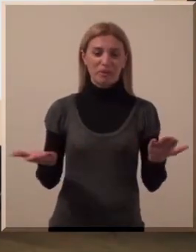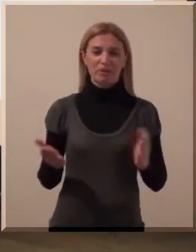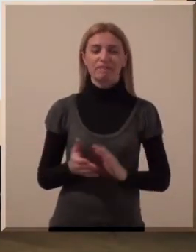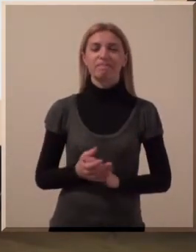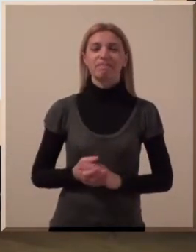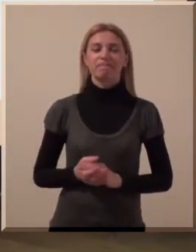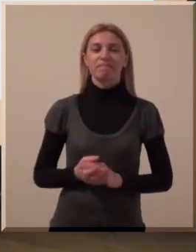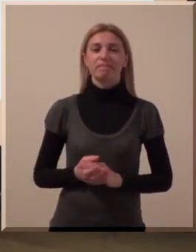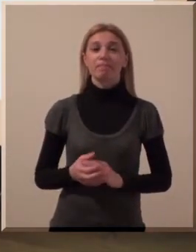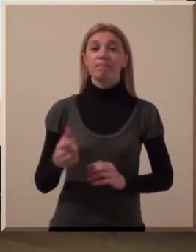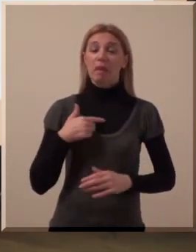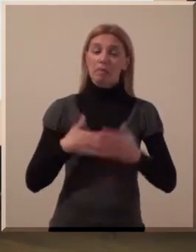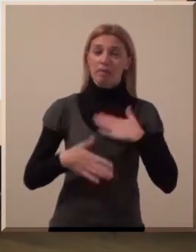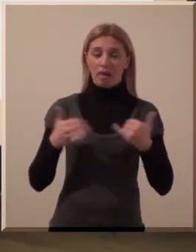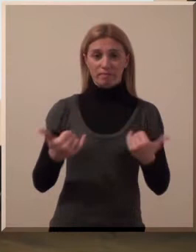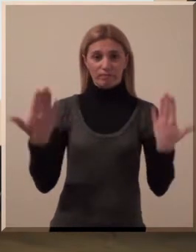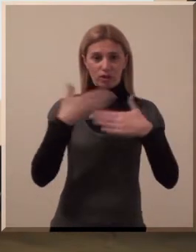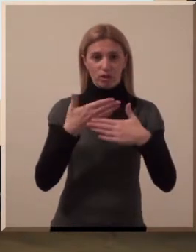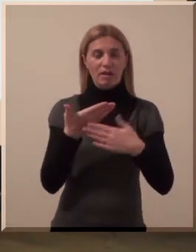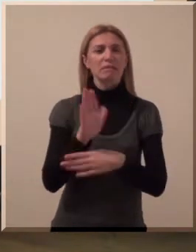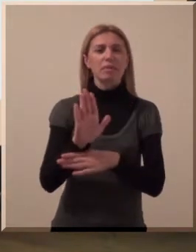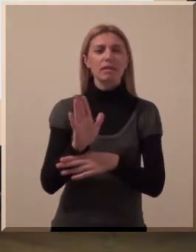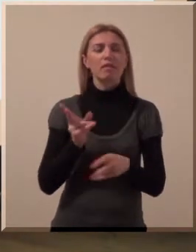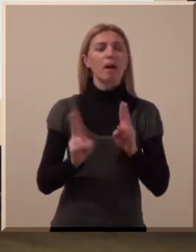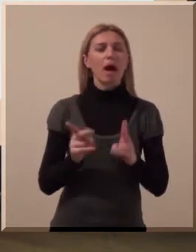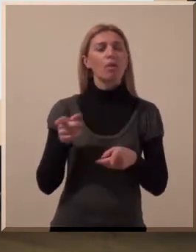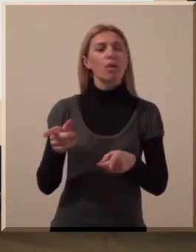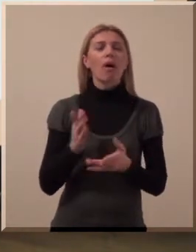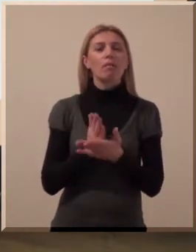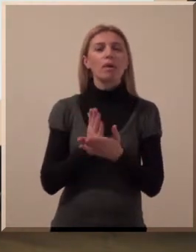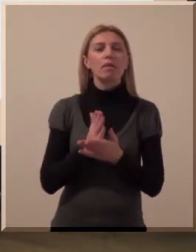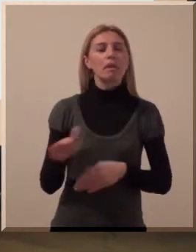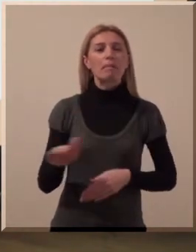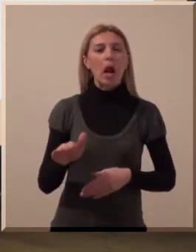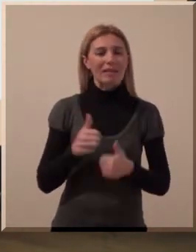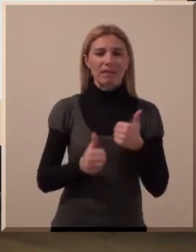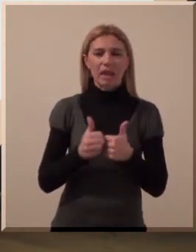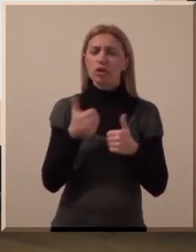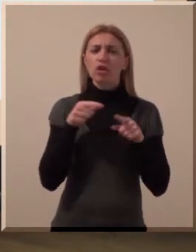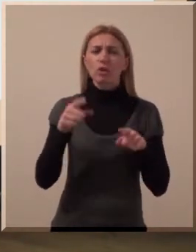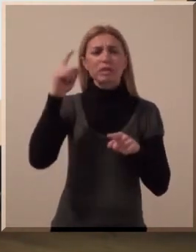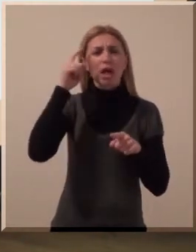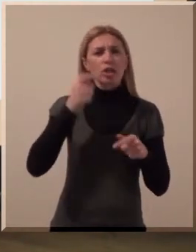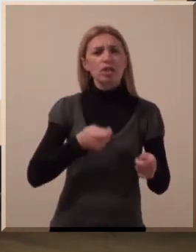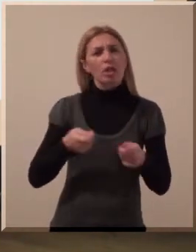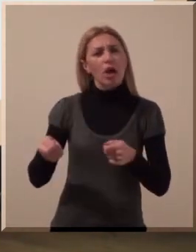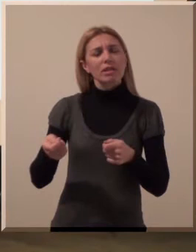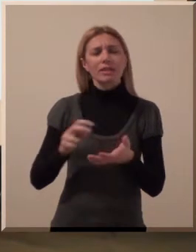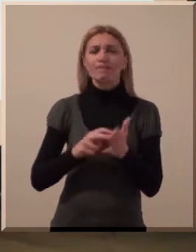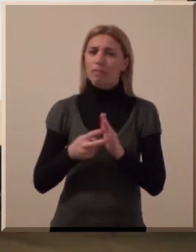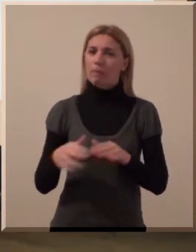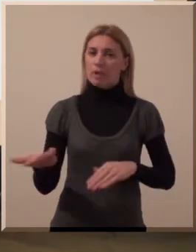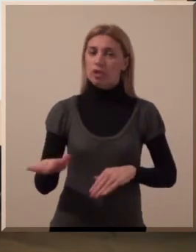Ovako da je počela. Znači, ja bih htjela večeras da vam predstavim kako je to biti malo rekodene,